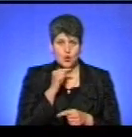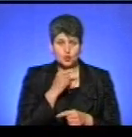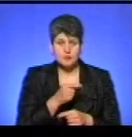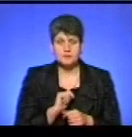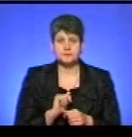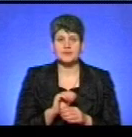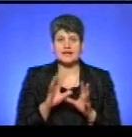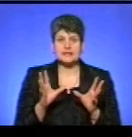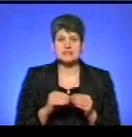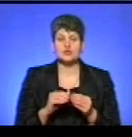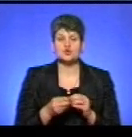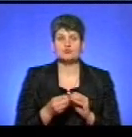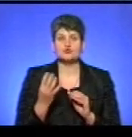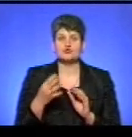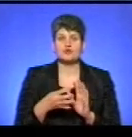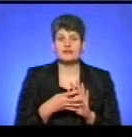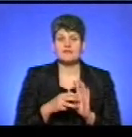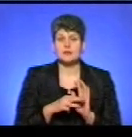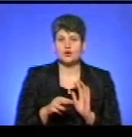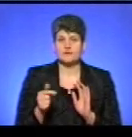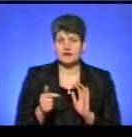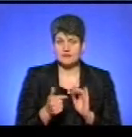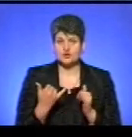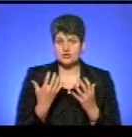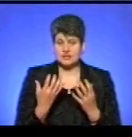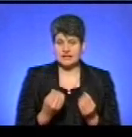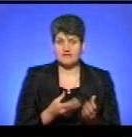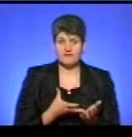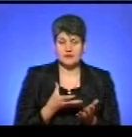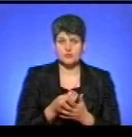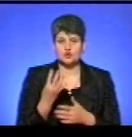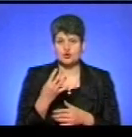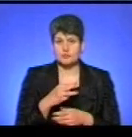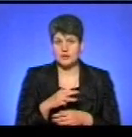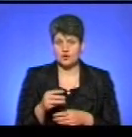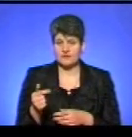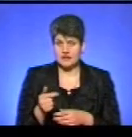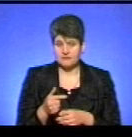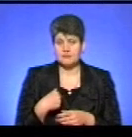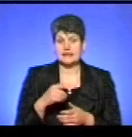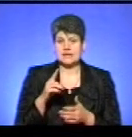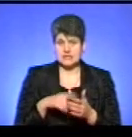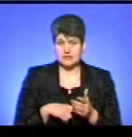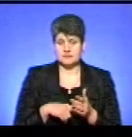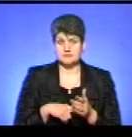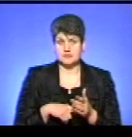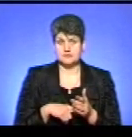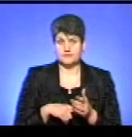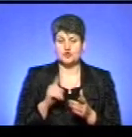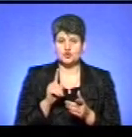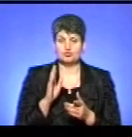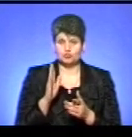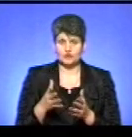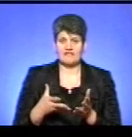на загальну суму 49 мільйонів гривень. На сьогоднішній день виплачено 40 мільйонів гривень. Ми надіємося, що буде